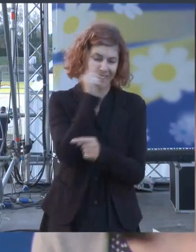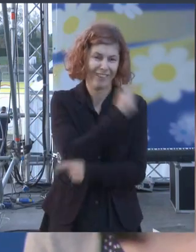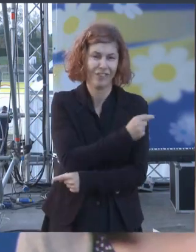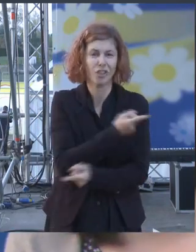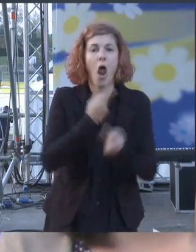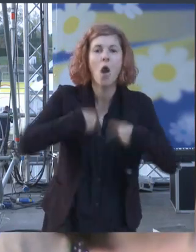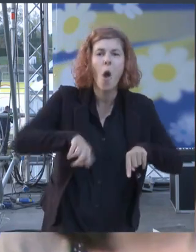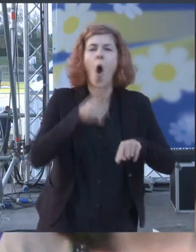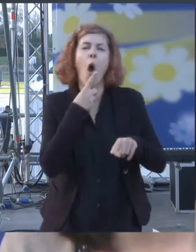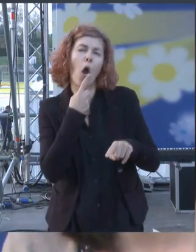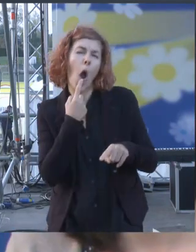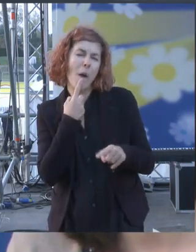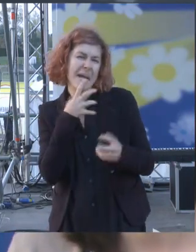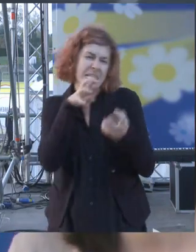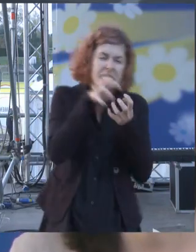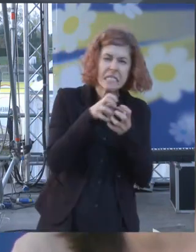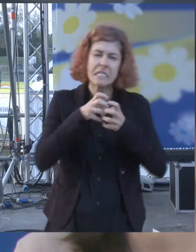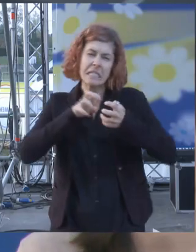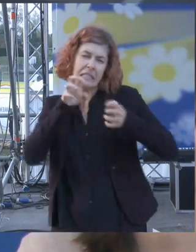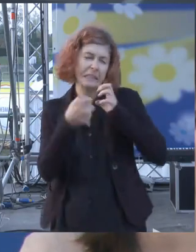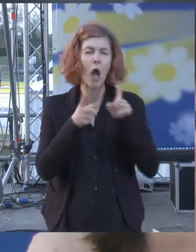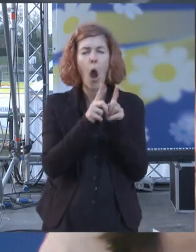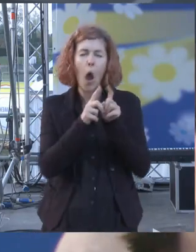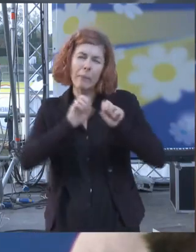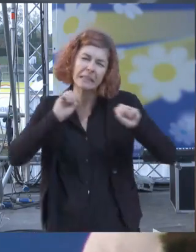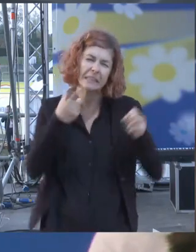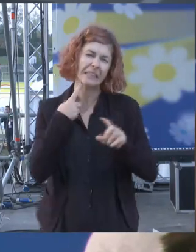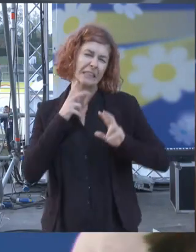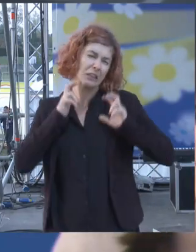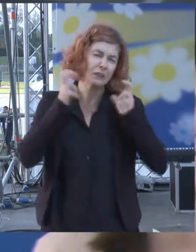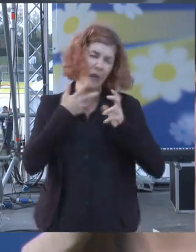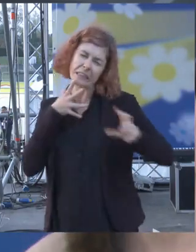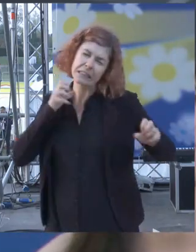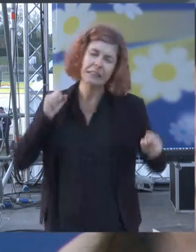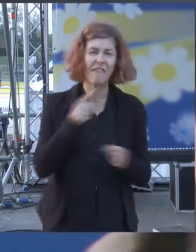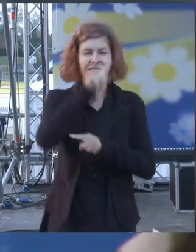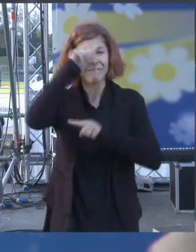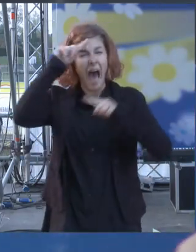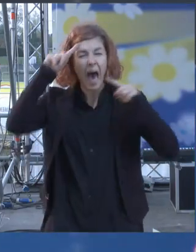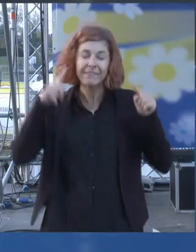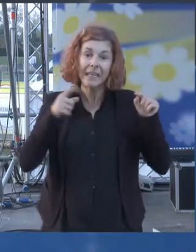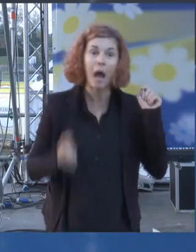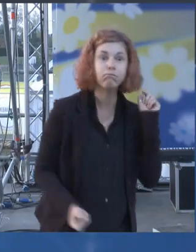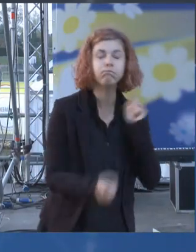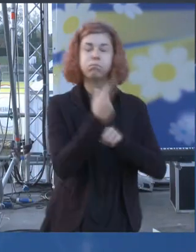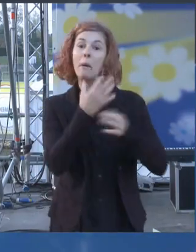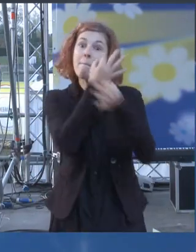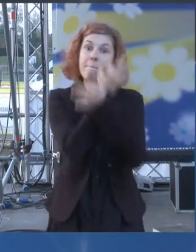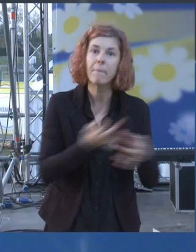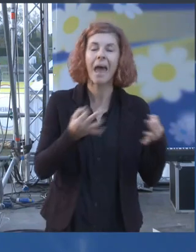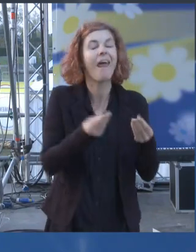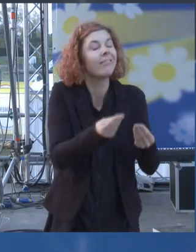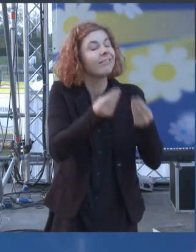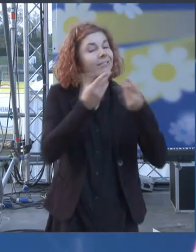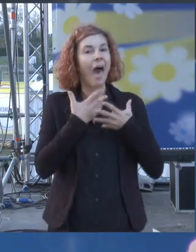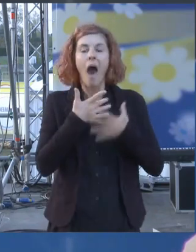strappare con le unghie e con i denti un successo questo ci riempie il cuore ci dà veramente la forza e il coraggio di andare avanti